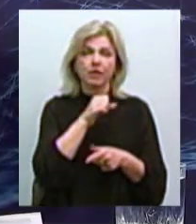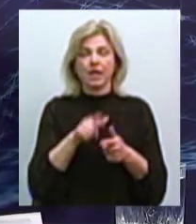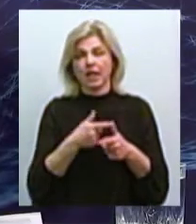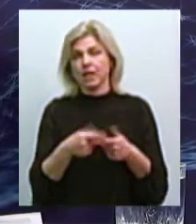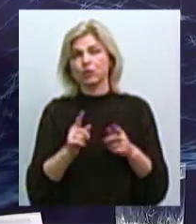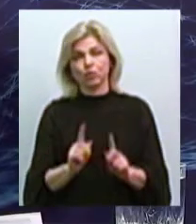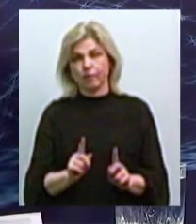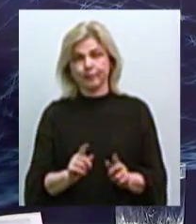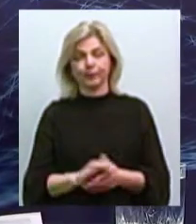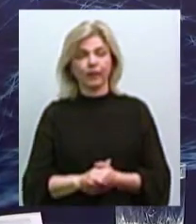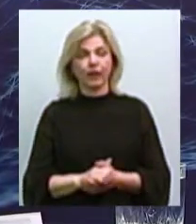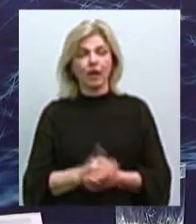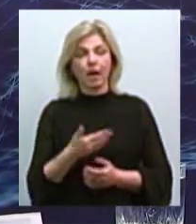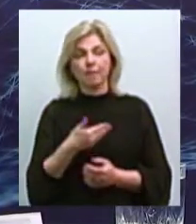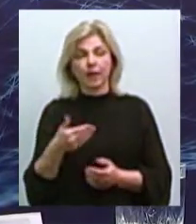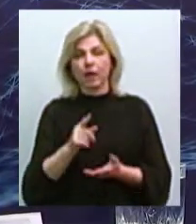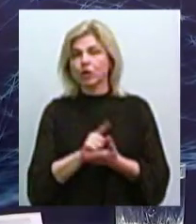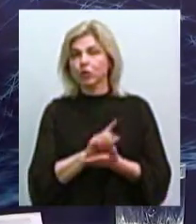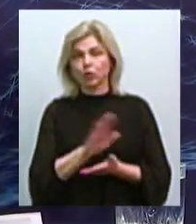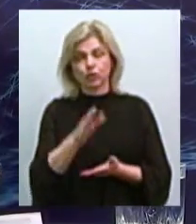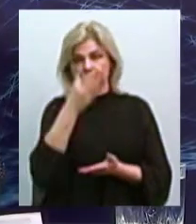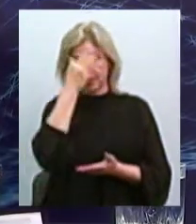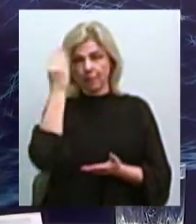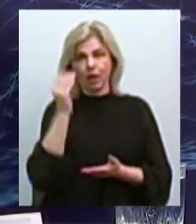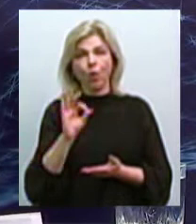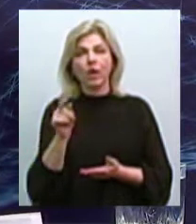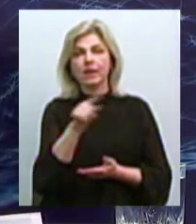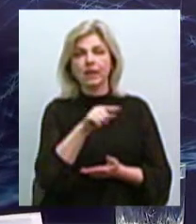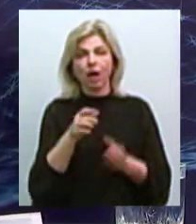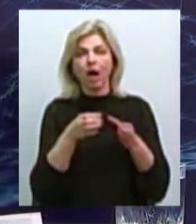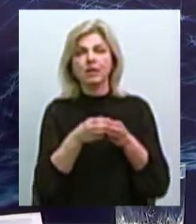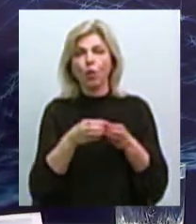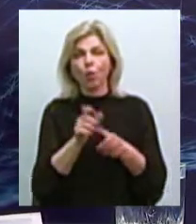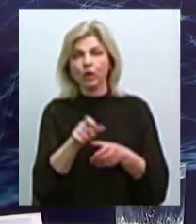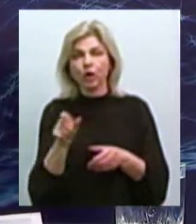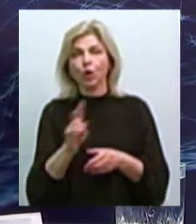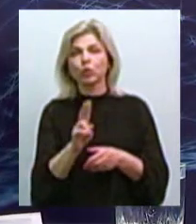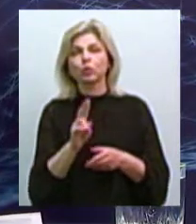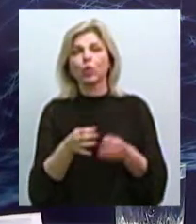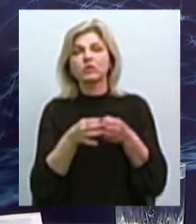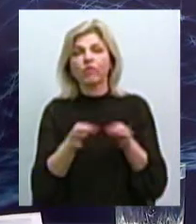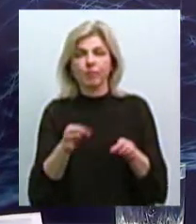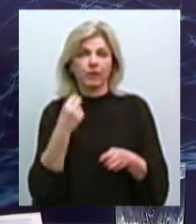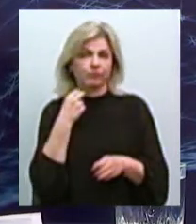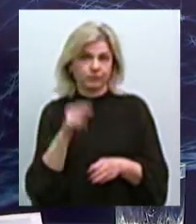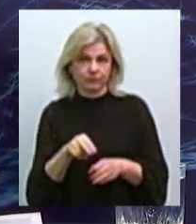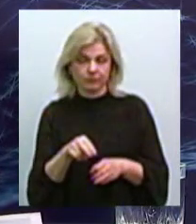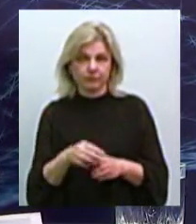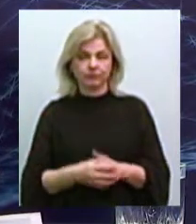Я хочу сказати, що ми не повинні забувати про ту категорію, це ті, хто звільняється з місць позбавлення